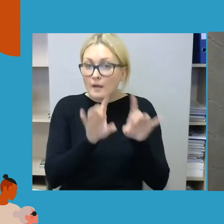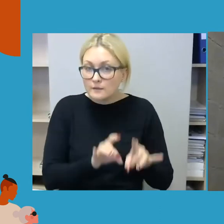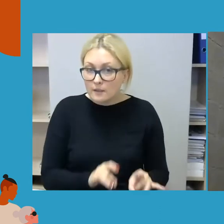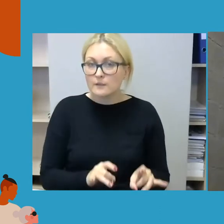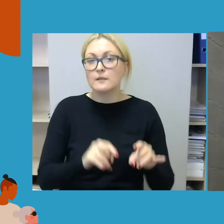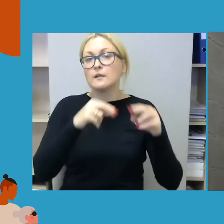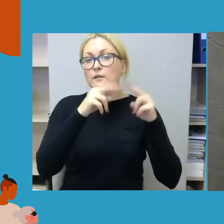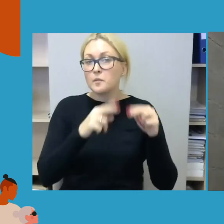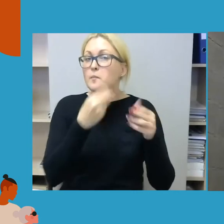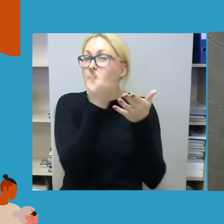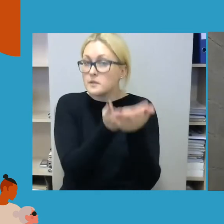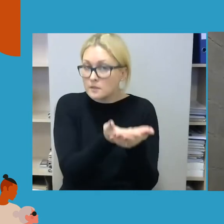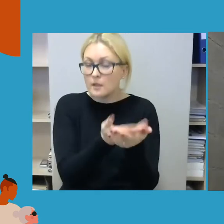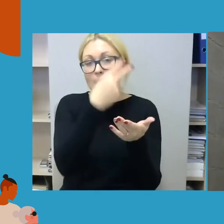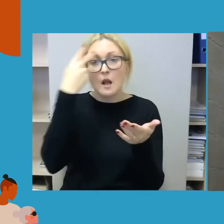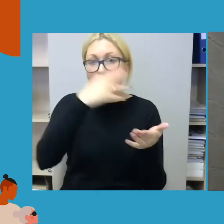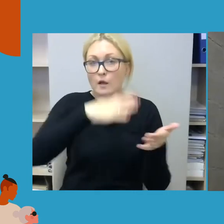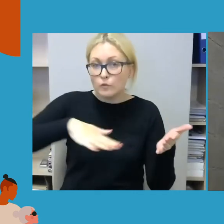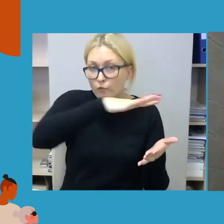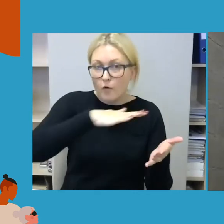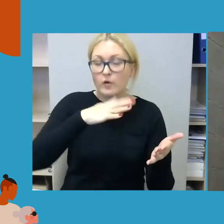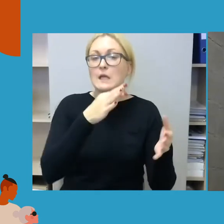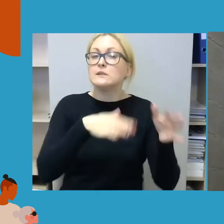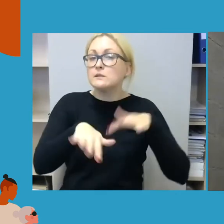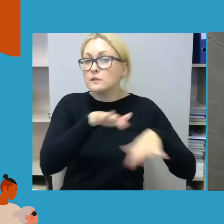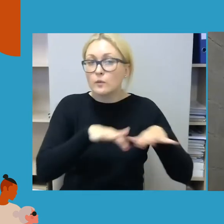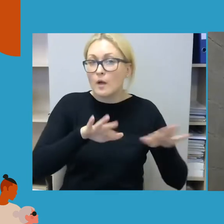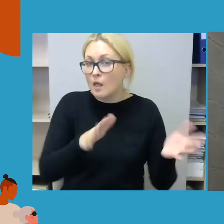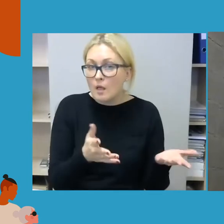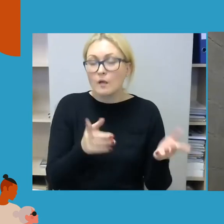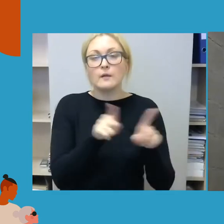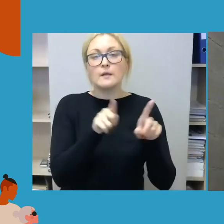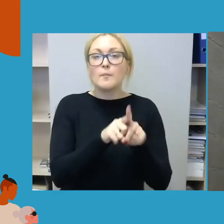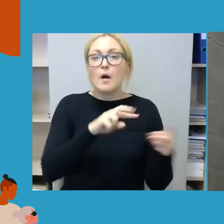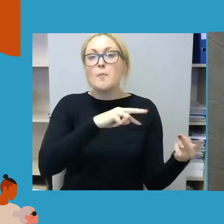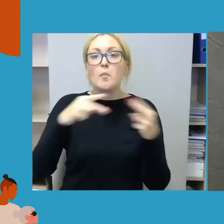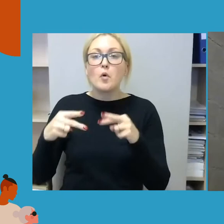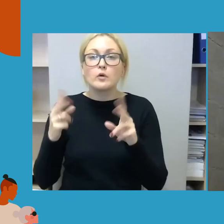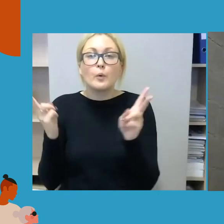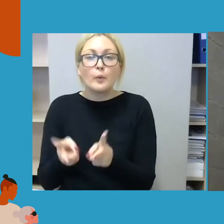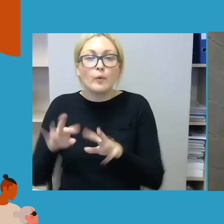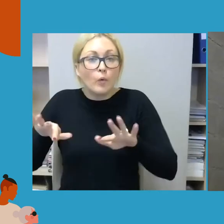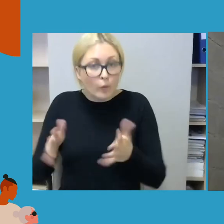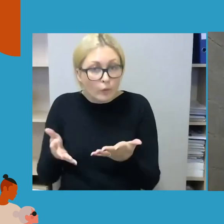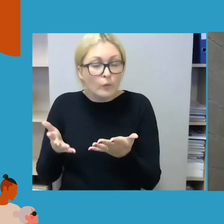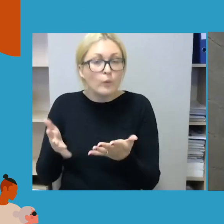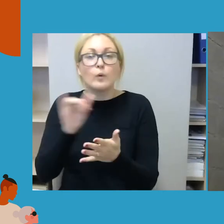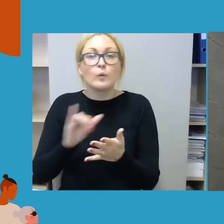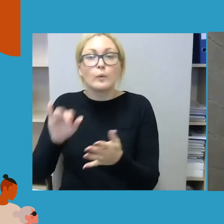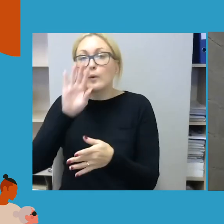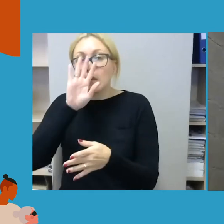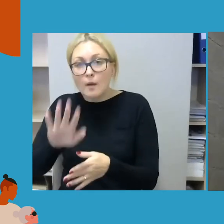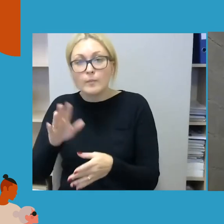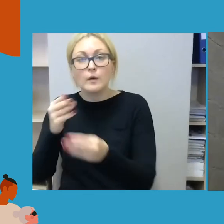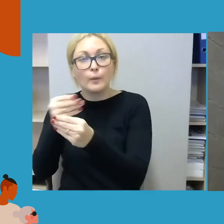Kartu su diskusijos dalyviais aptarsime pokyčius, kurie yra reikalingi siekiant efektyvaus atsakoj neapykantos nusikaltimus